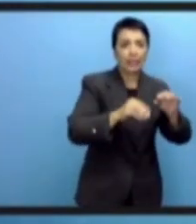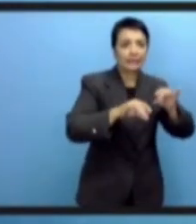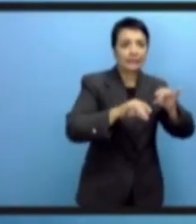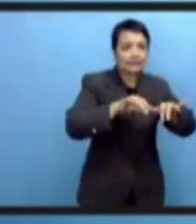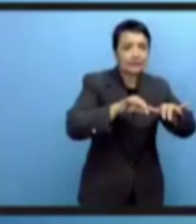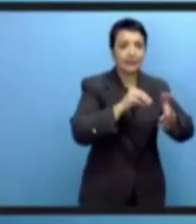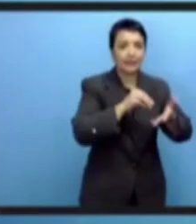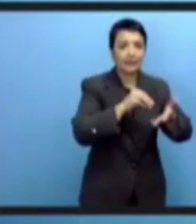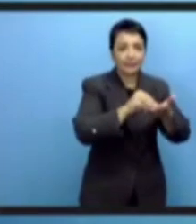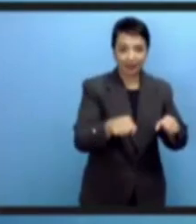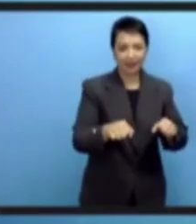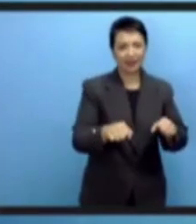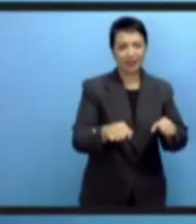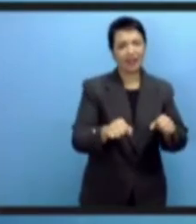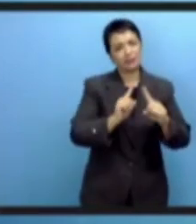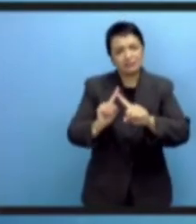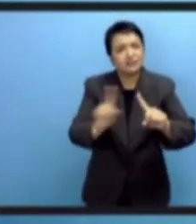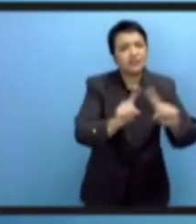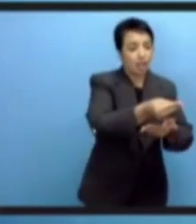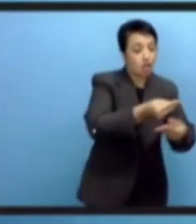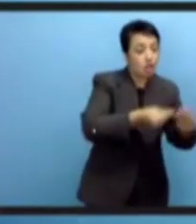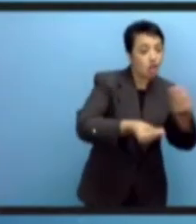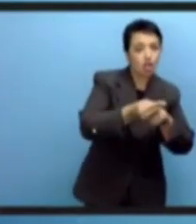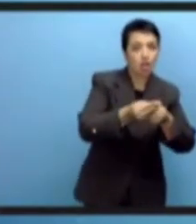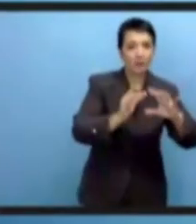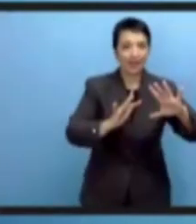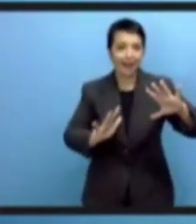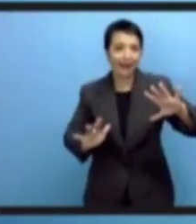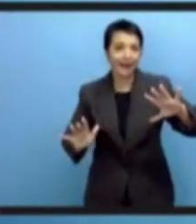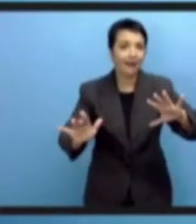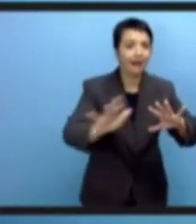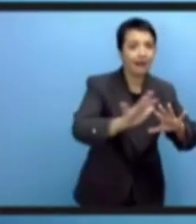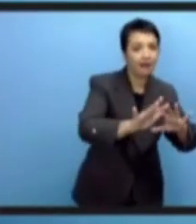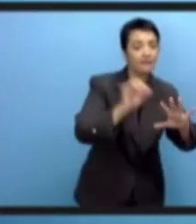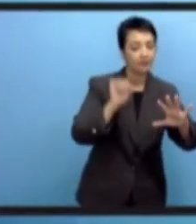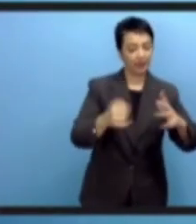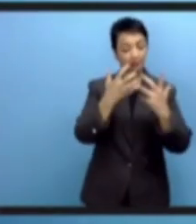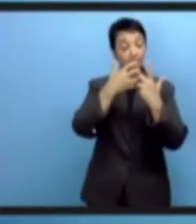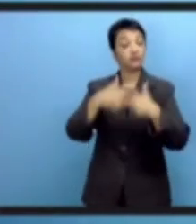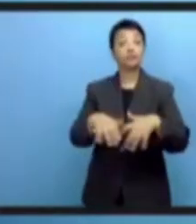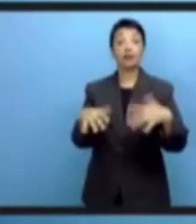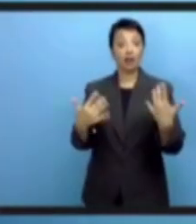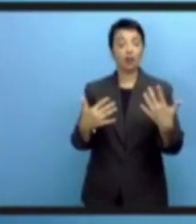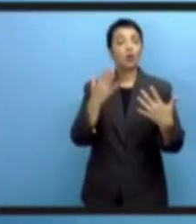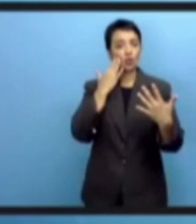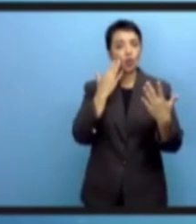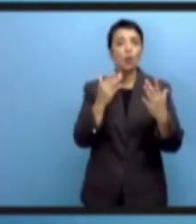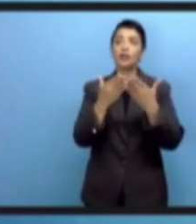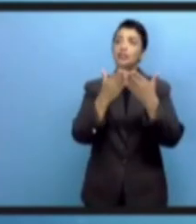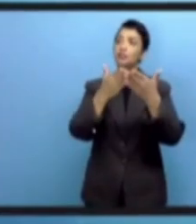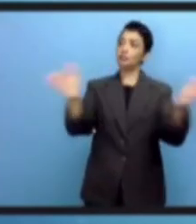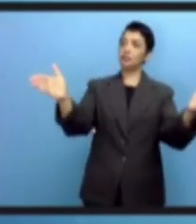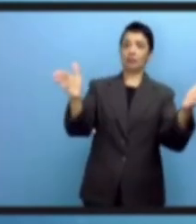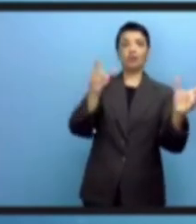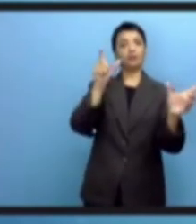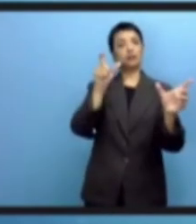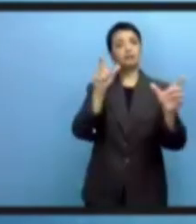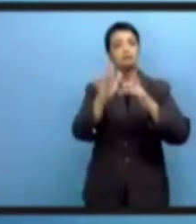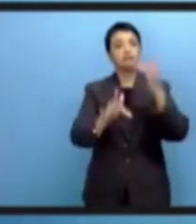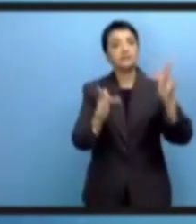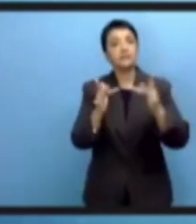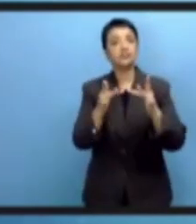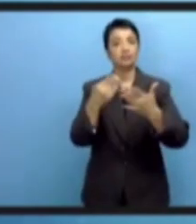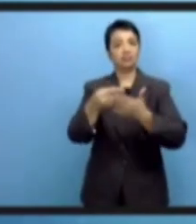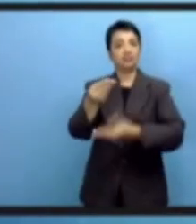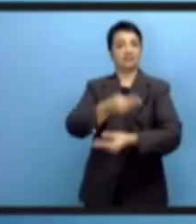стартапам, которые могут решать, например, проблемы электронных платежей. Есть очень много применений